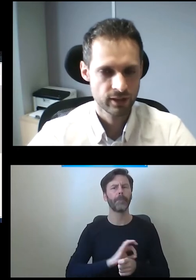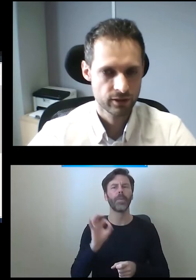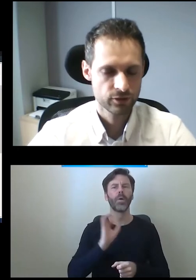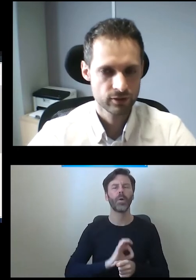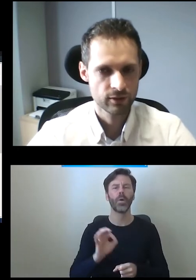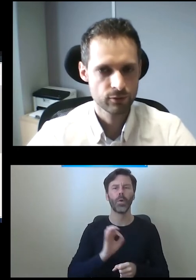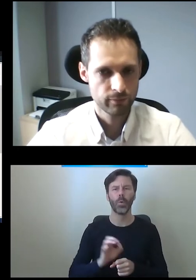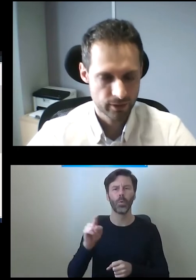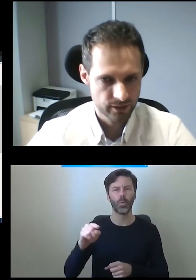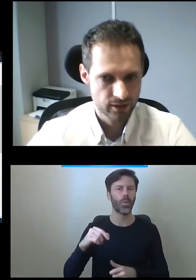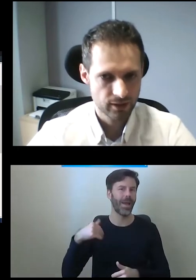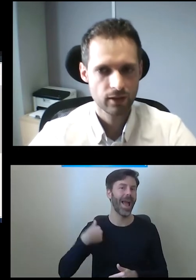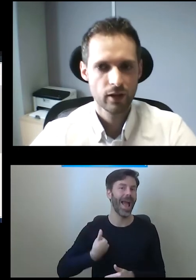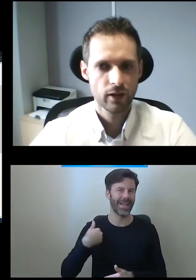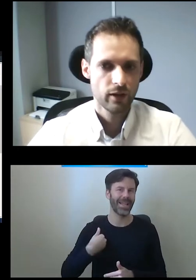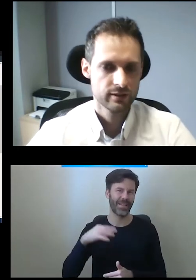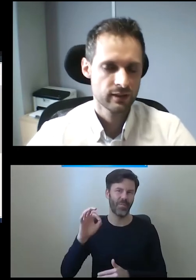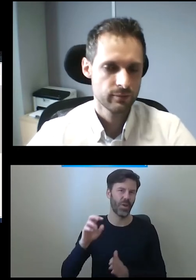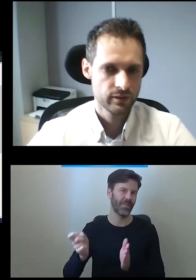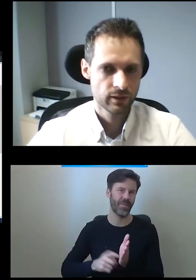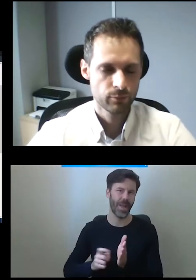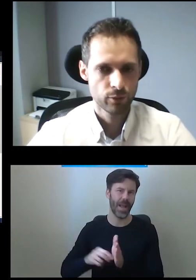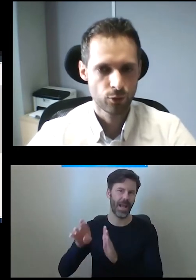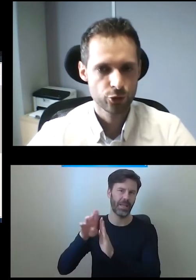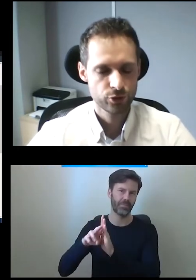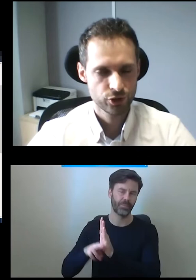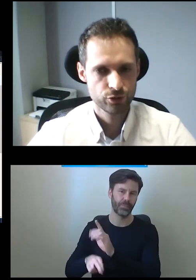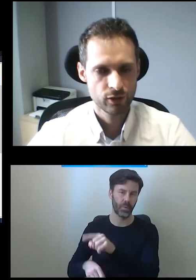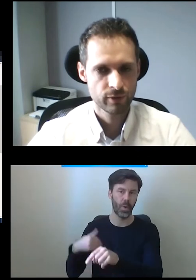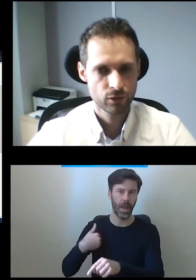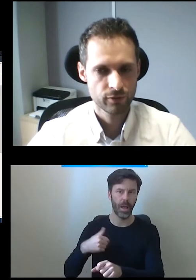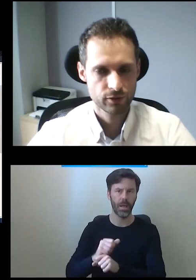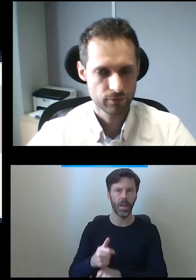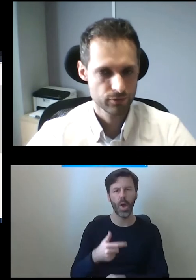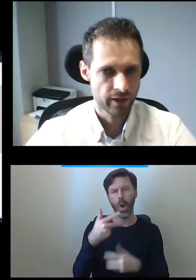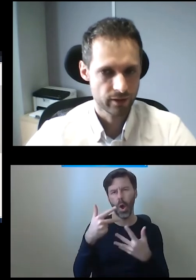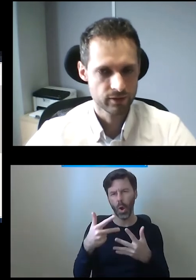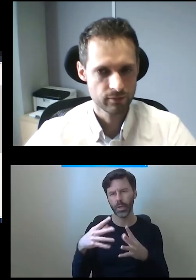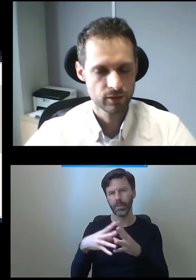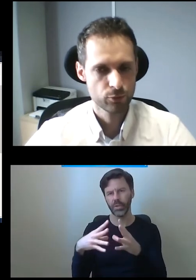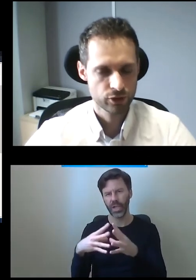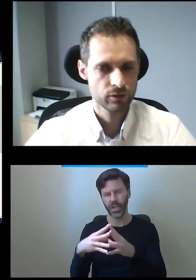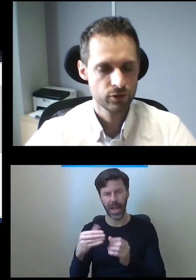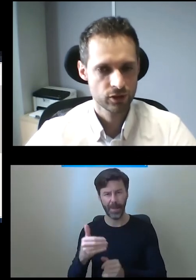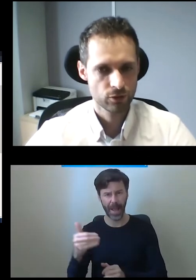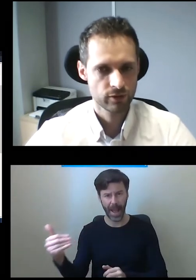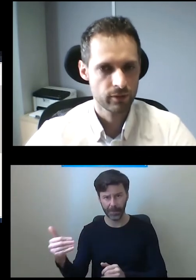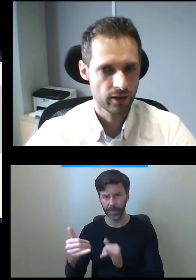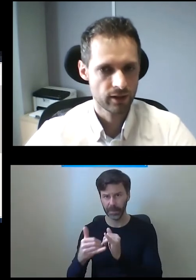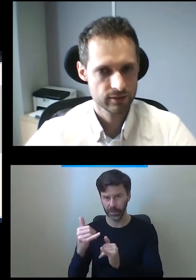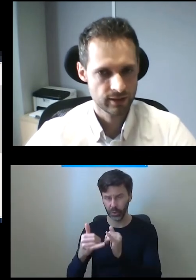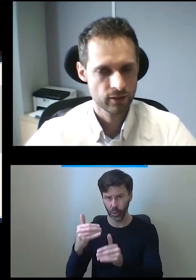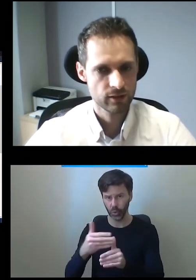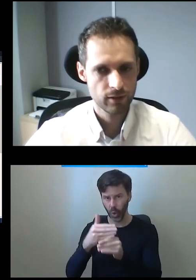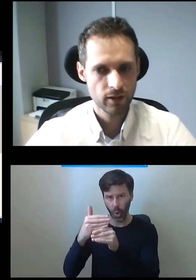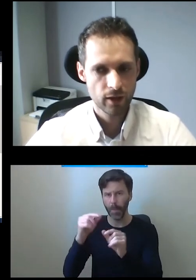British Standard, czyli do standardów brytyjskich. Standardy brytyjskie mówią o 8, 10 milimetrowych szparach między, między poruszającymi się schodami,